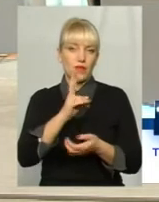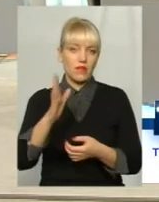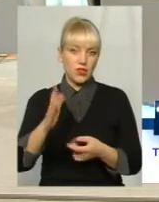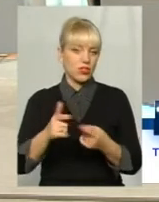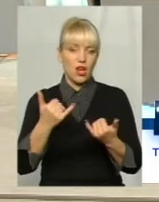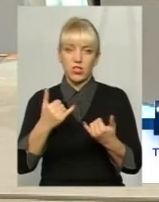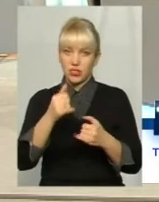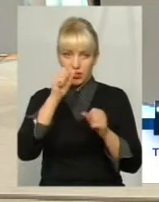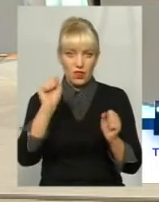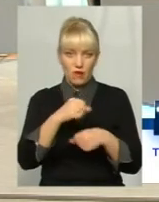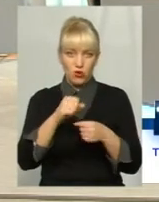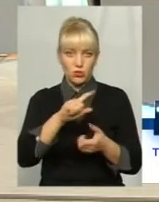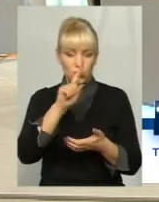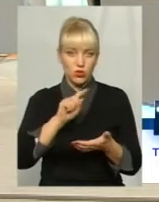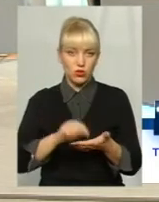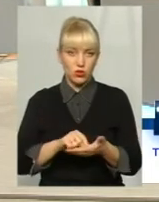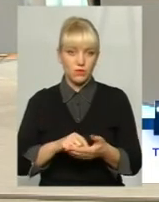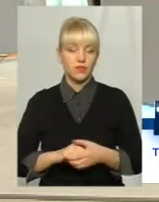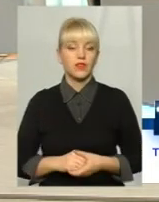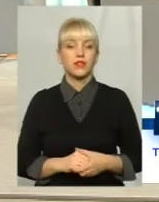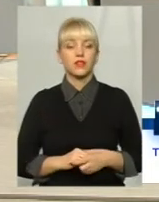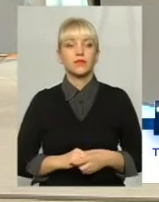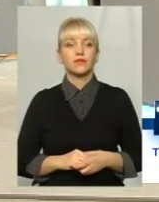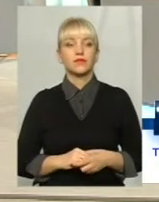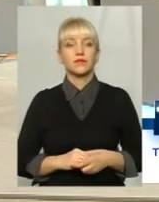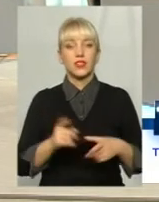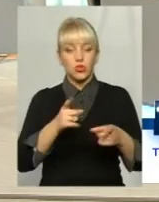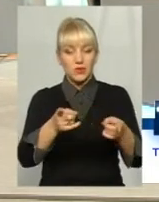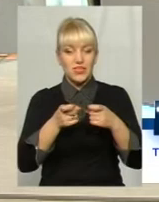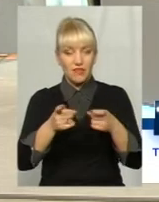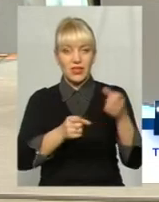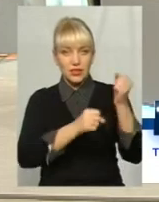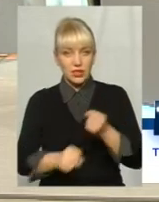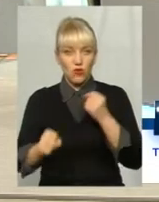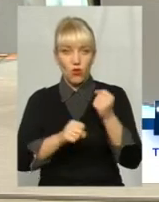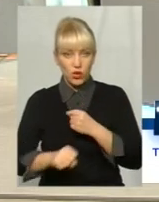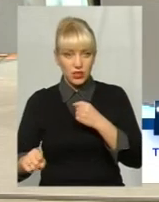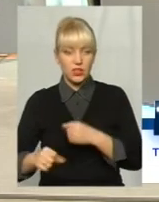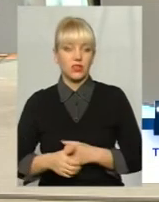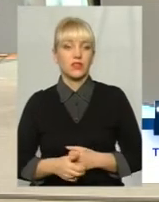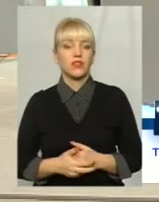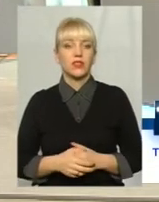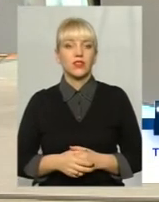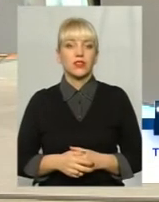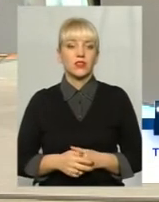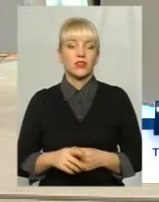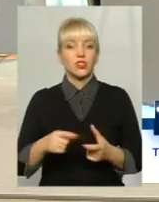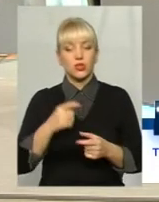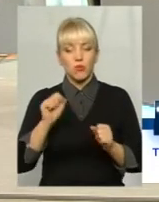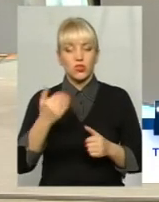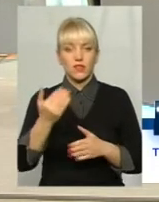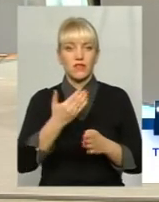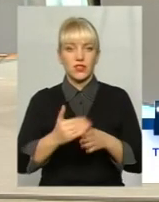невозможно? Дякую за дзвіночок. Дивіться. Щоб заманити дворників, я зрозумію запитання, чим можуть їм виділяти квартири?